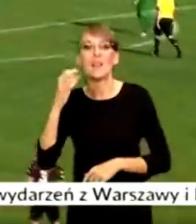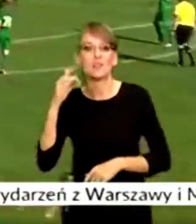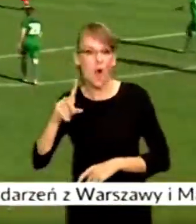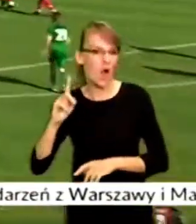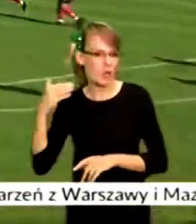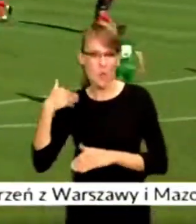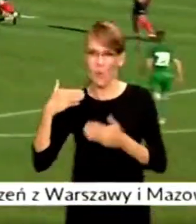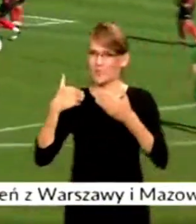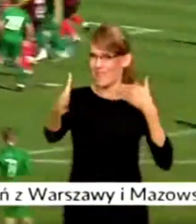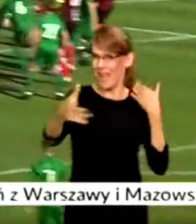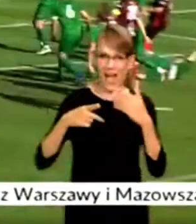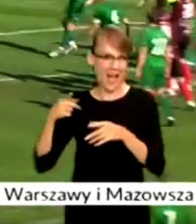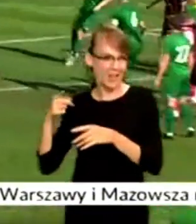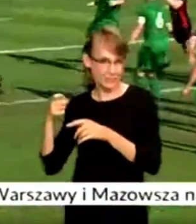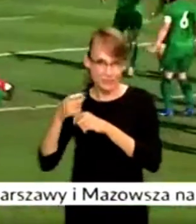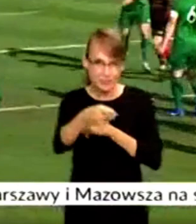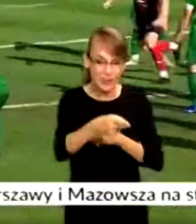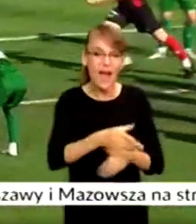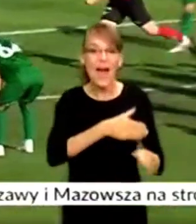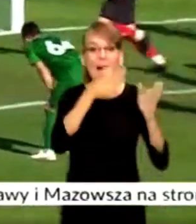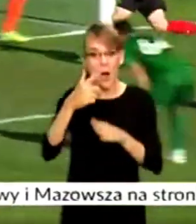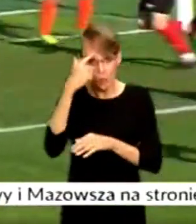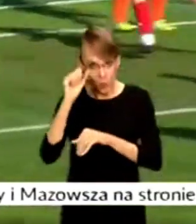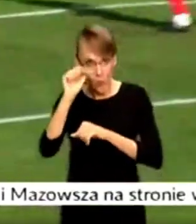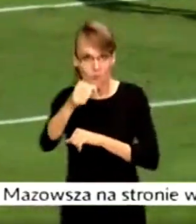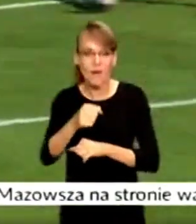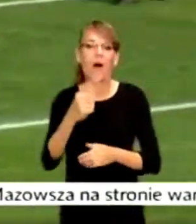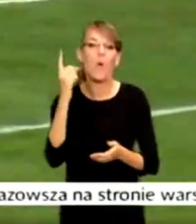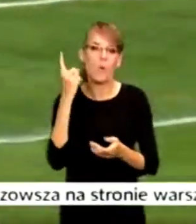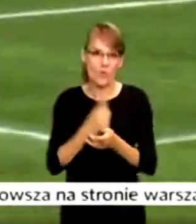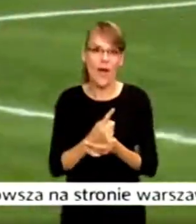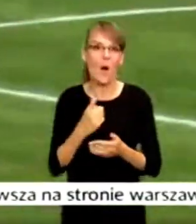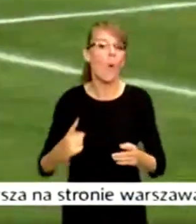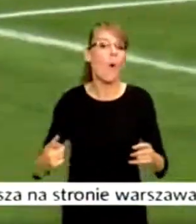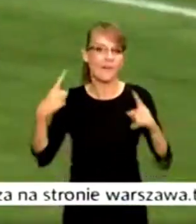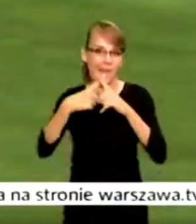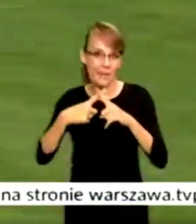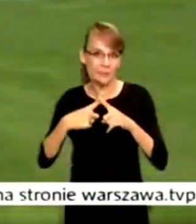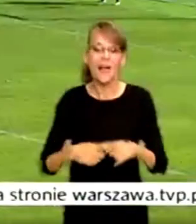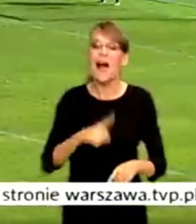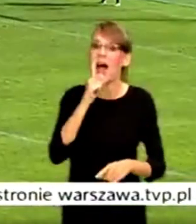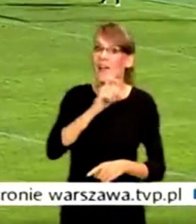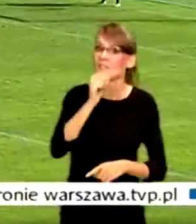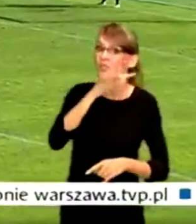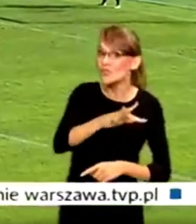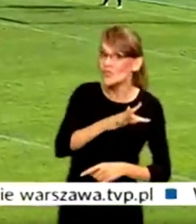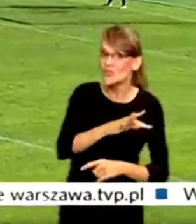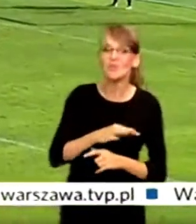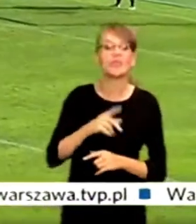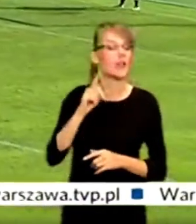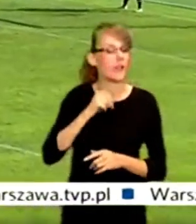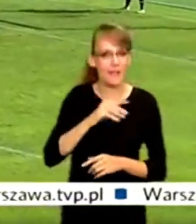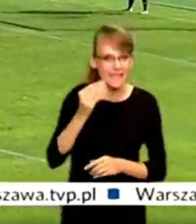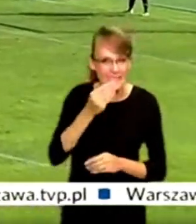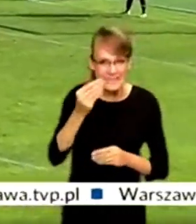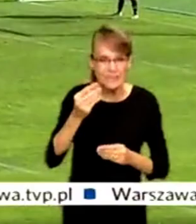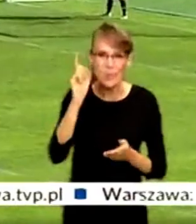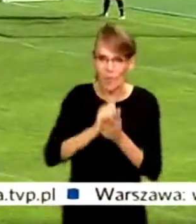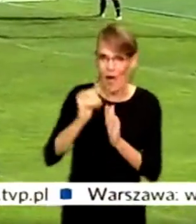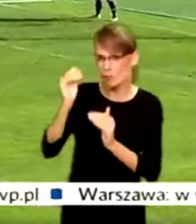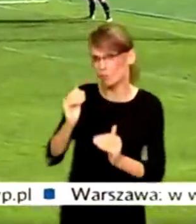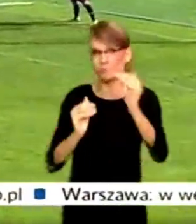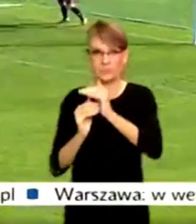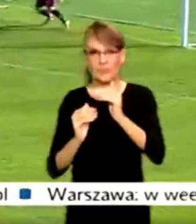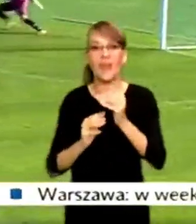a do remisu celną główką doprowadził Orlandek Pasa. Świt zdołał jednak przechylić szale zwycięstwa na swoją stronę.